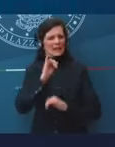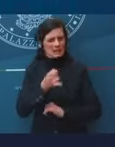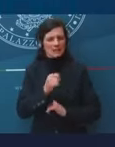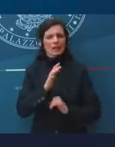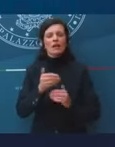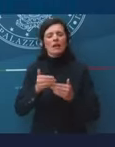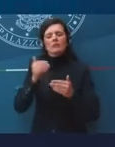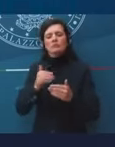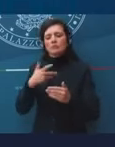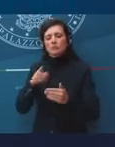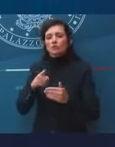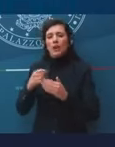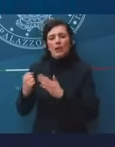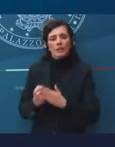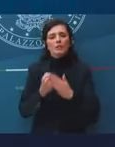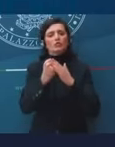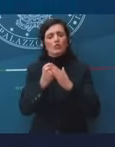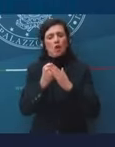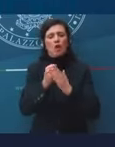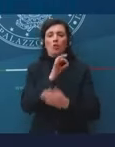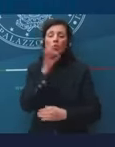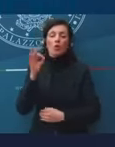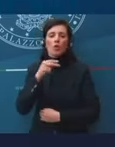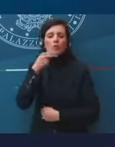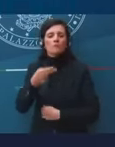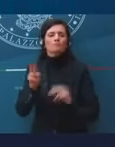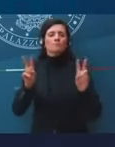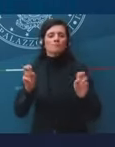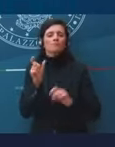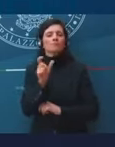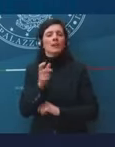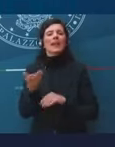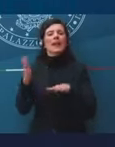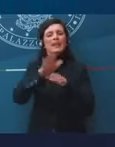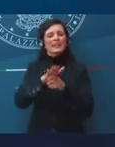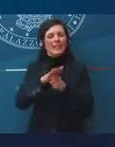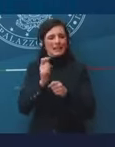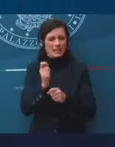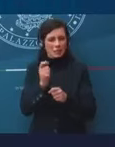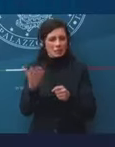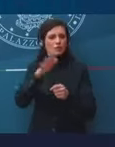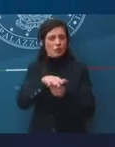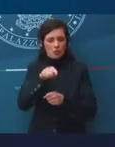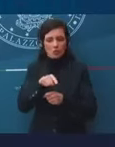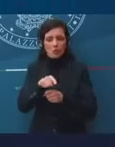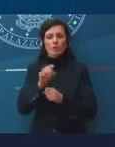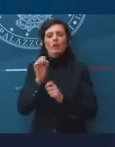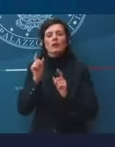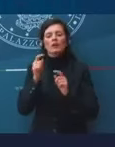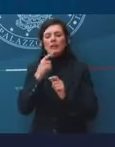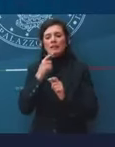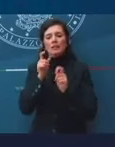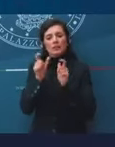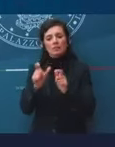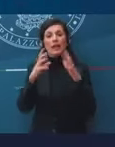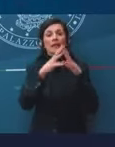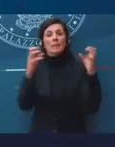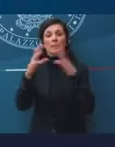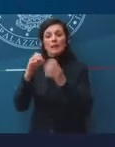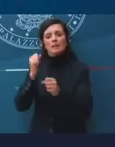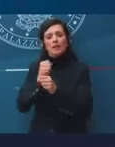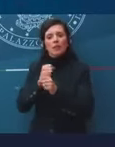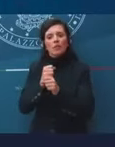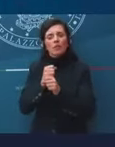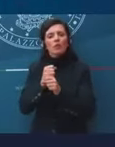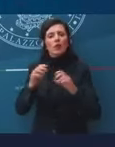indennizzo, chiamiamolo così, delle imprese che operano nella montagna. Ci